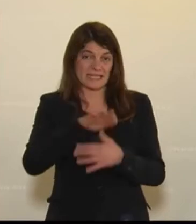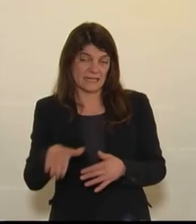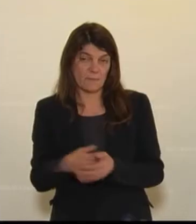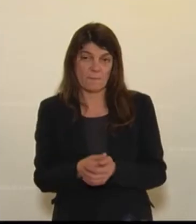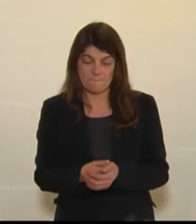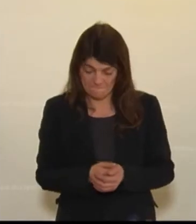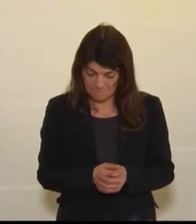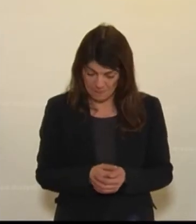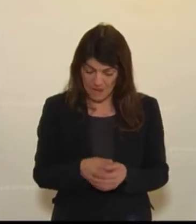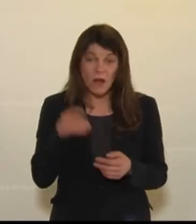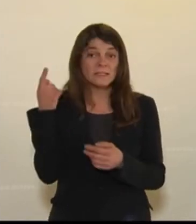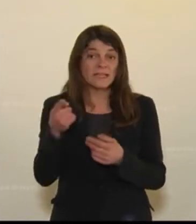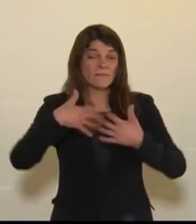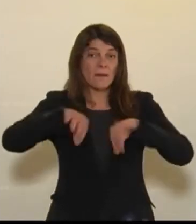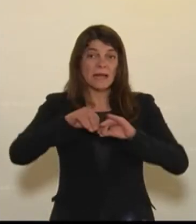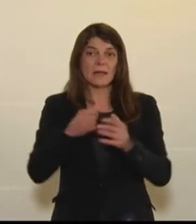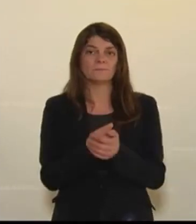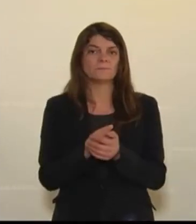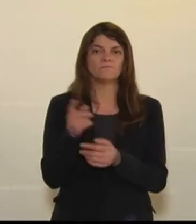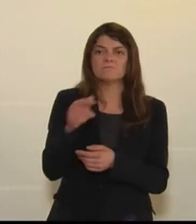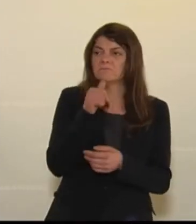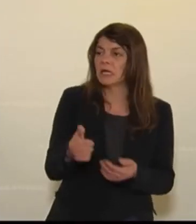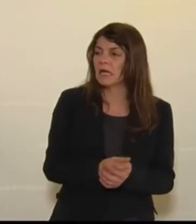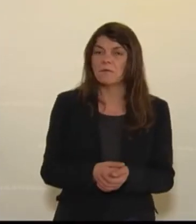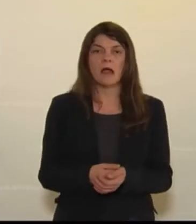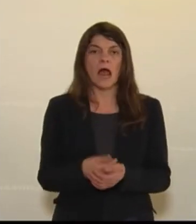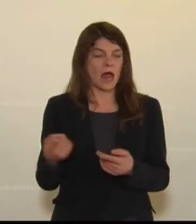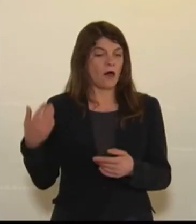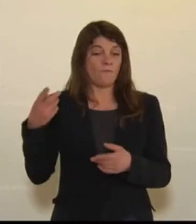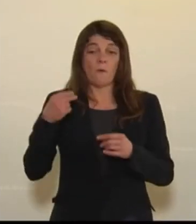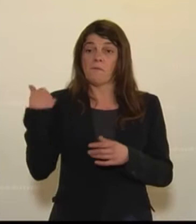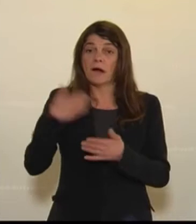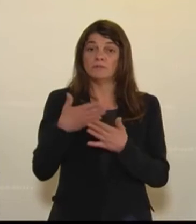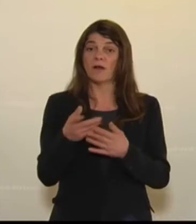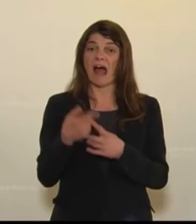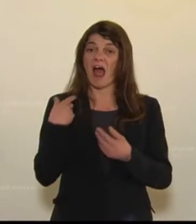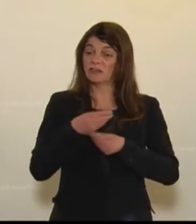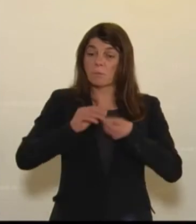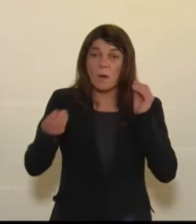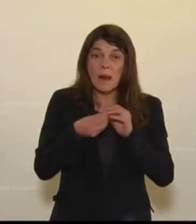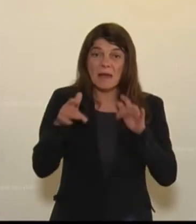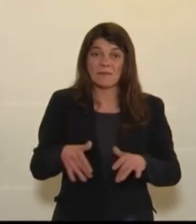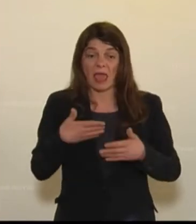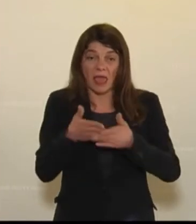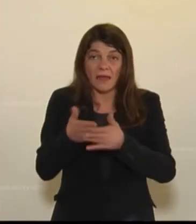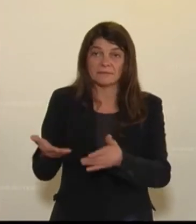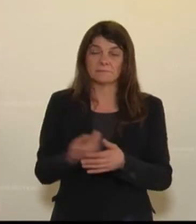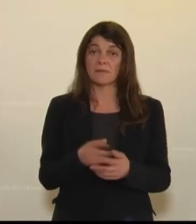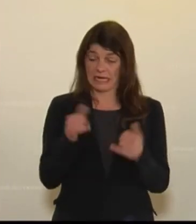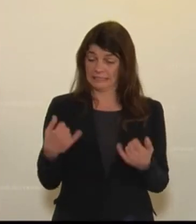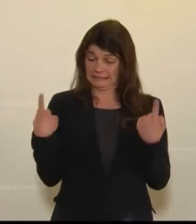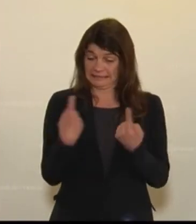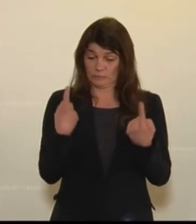Kinder. Und diese Familien, die sind ja nicht von Haus aus immer wirtschaftlich angeschlagen gewesen, sondern die sind in